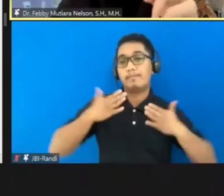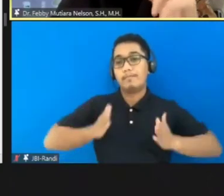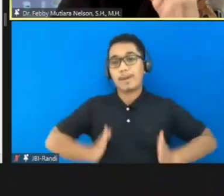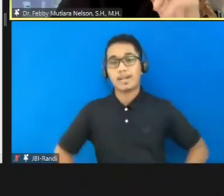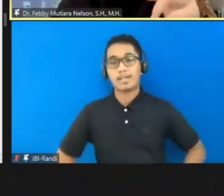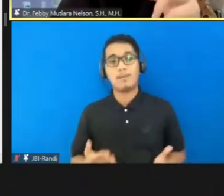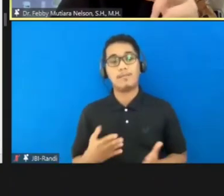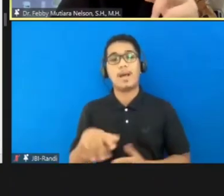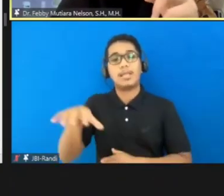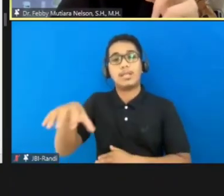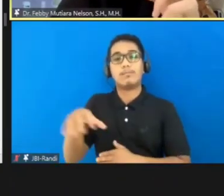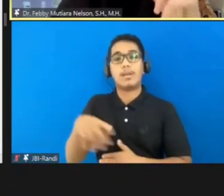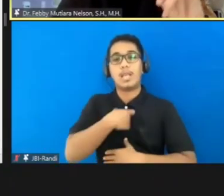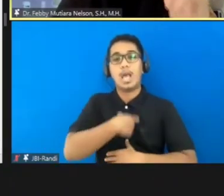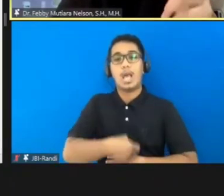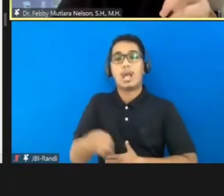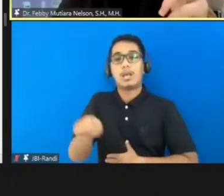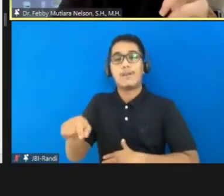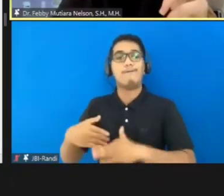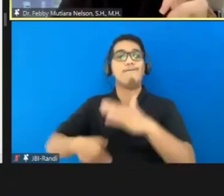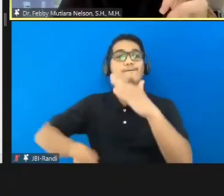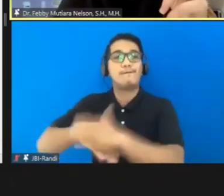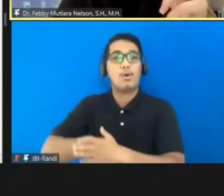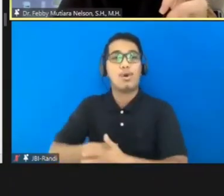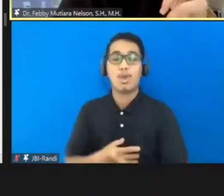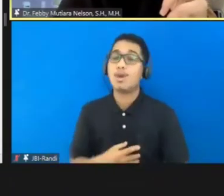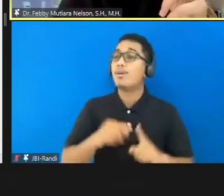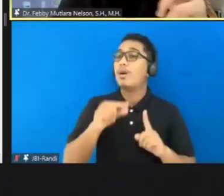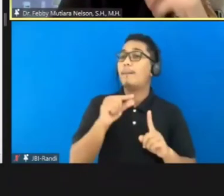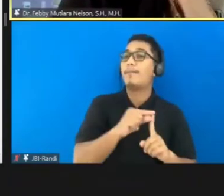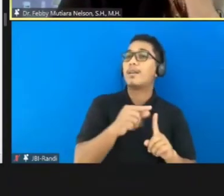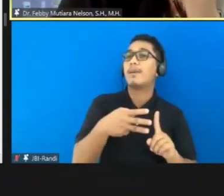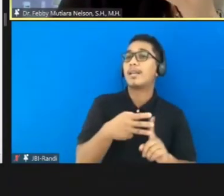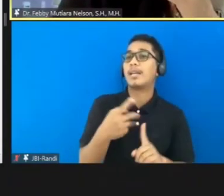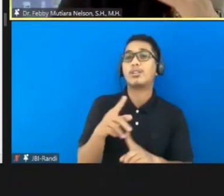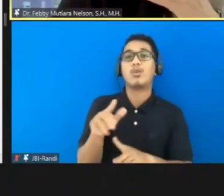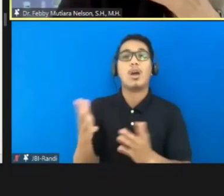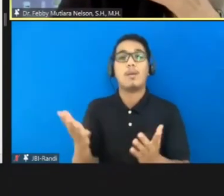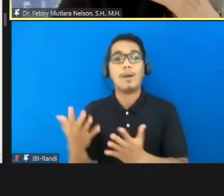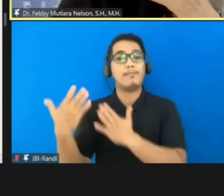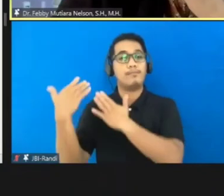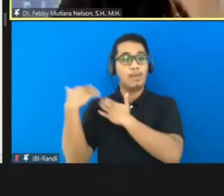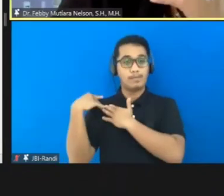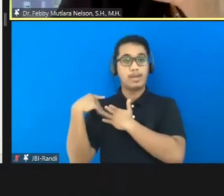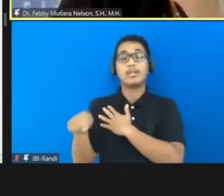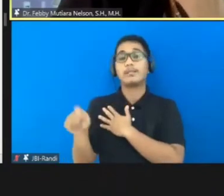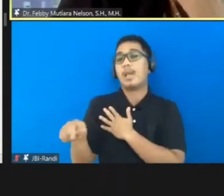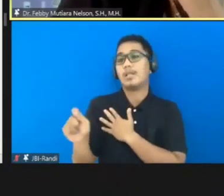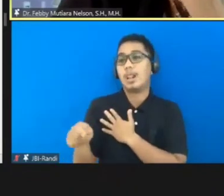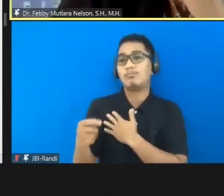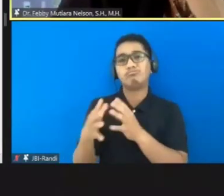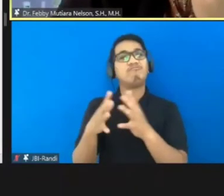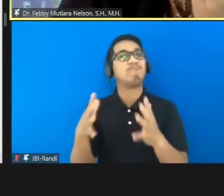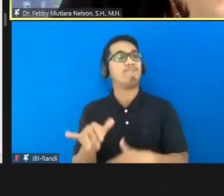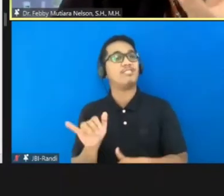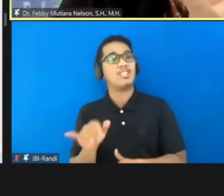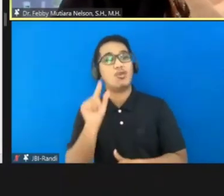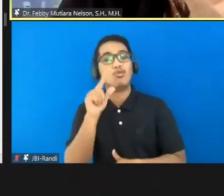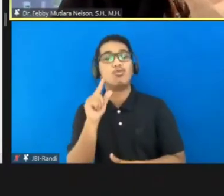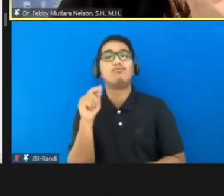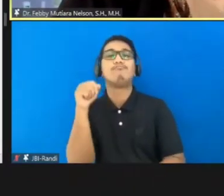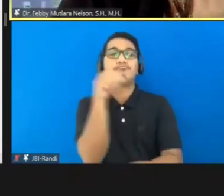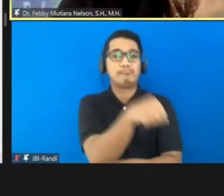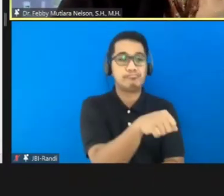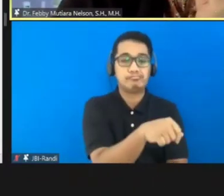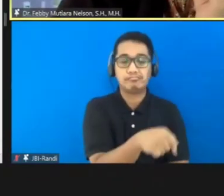kita lihat kelemahan dari pribargen, kritikan-kritikan dari pribargen adalah kewenangan pengadilan cukup besar terhadap seorang terdakwa